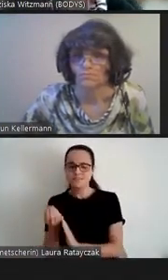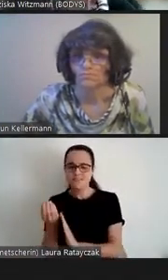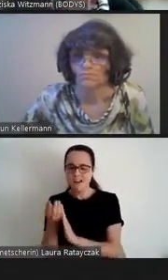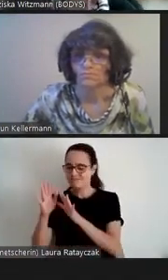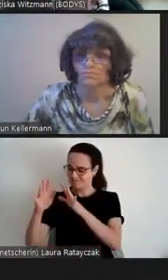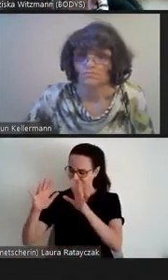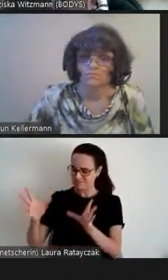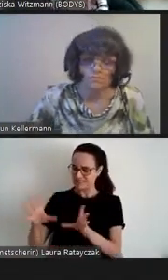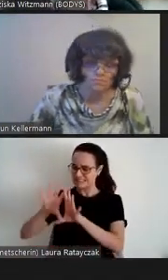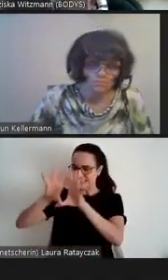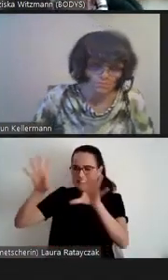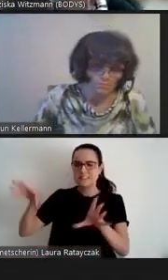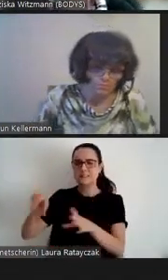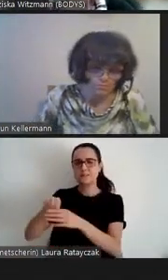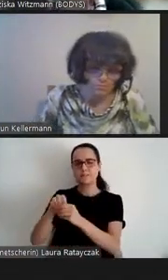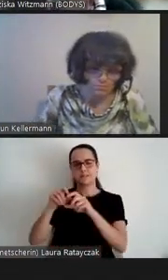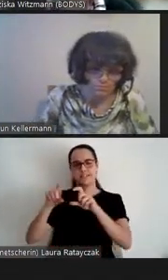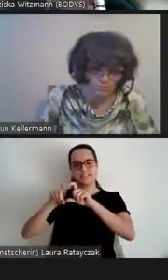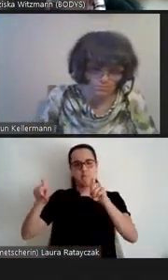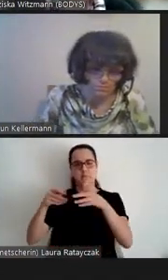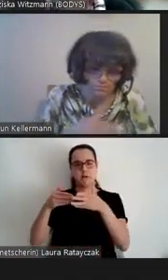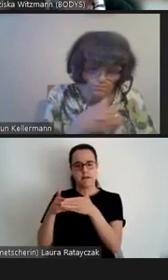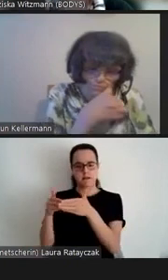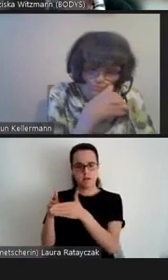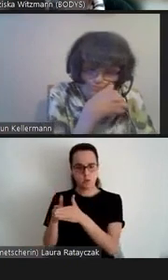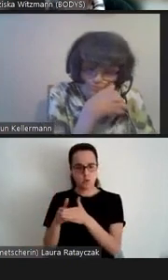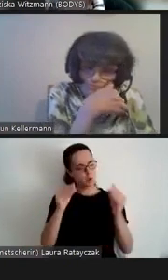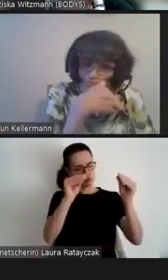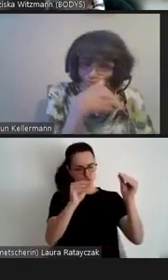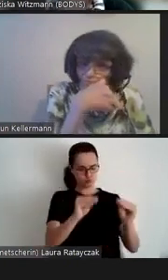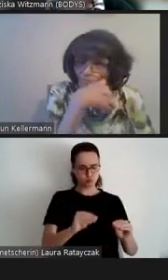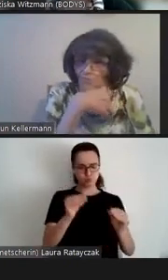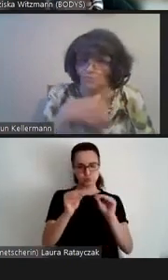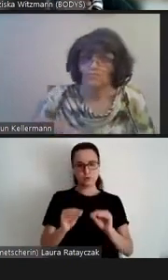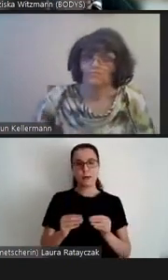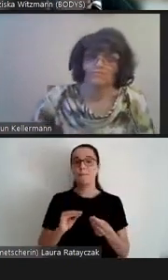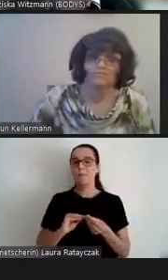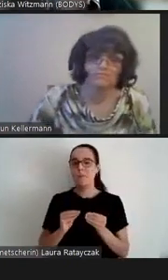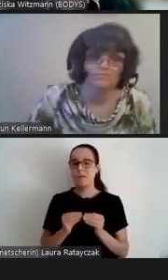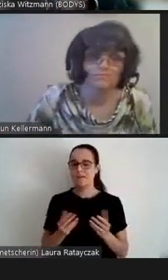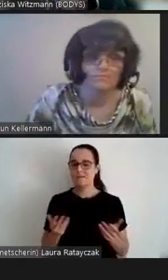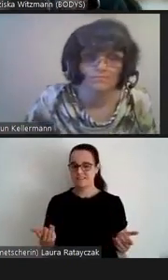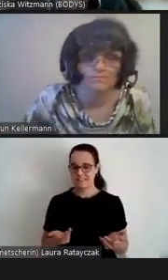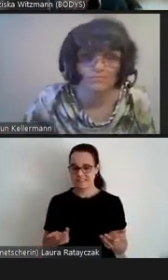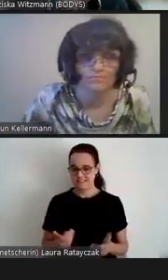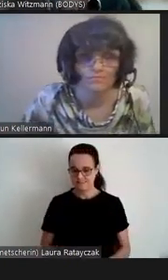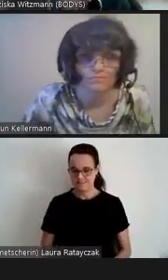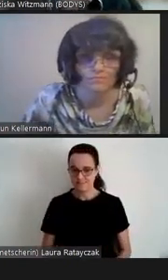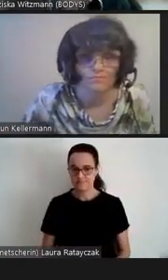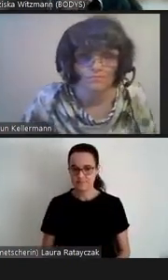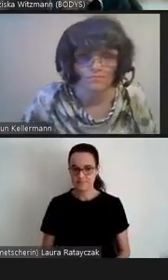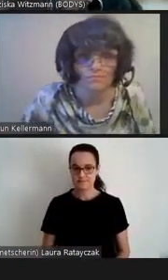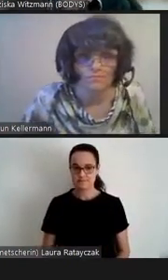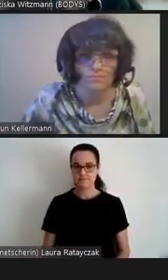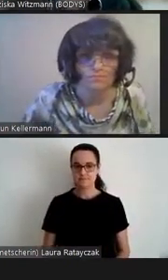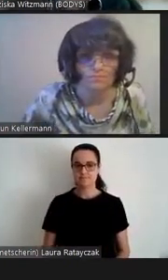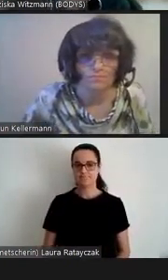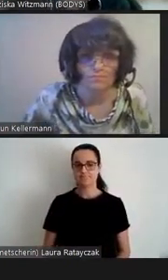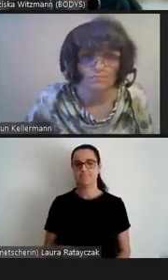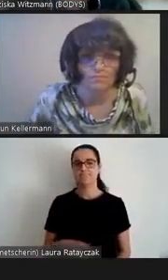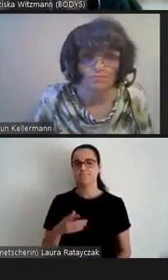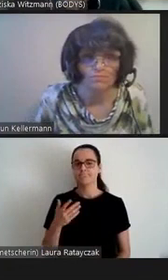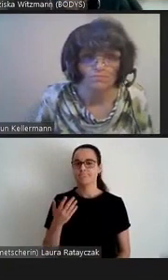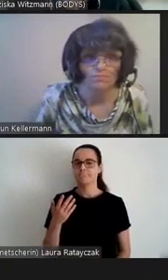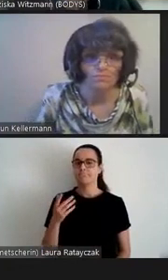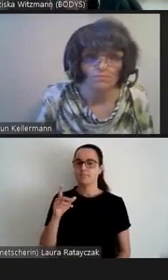Das erste Problem, das sich daraus ergibt, ist eines der Lexik, also des